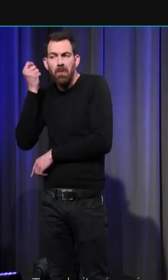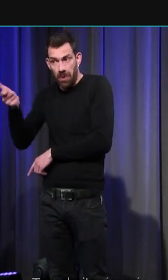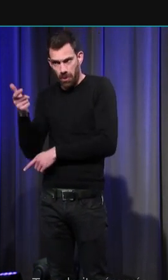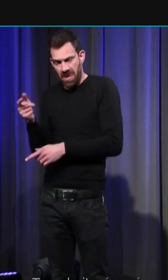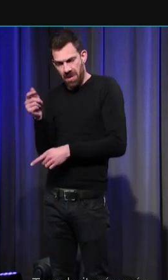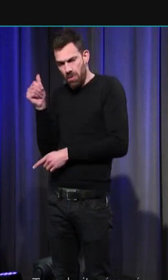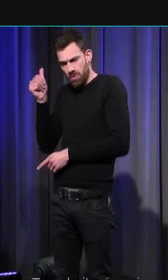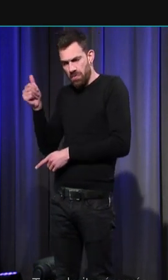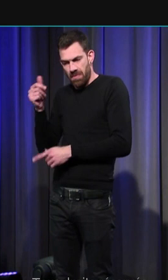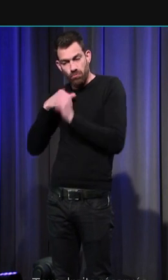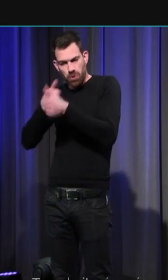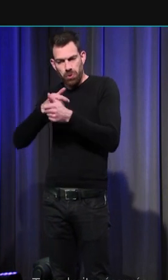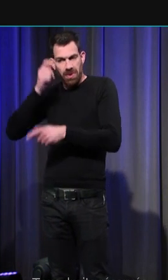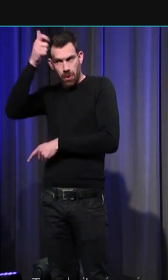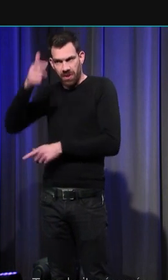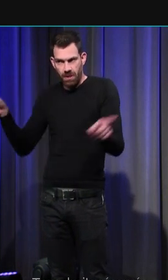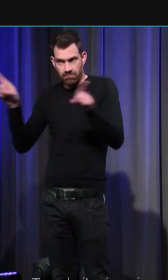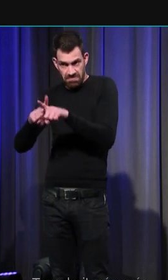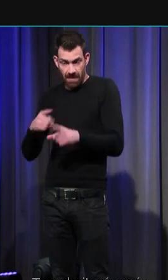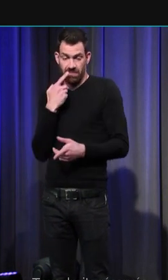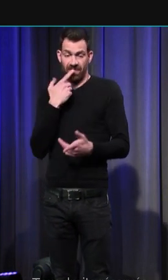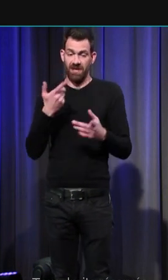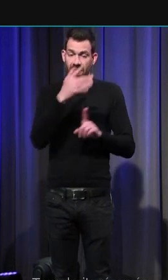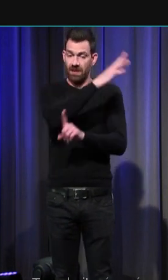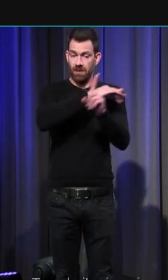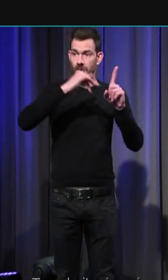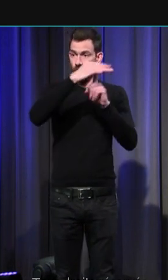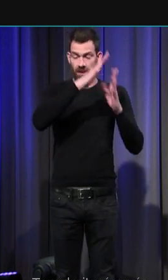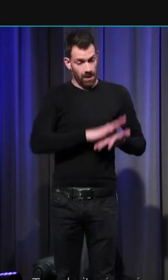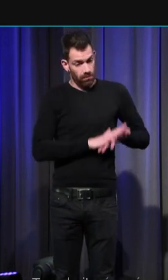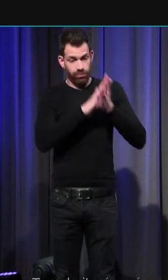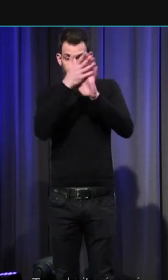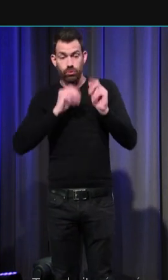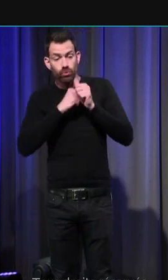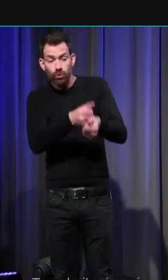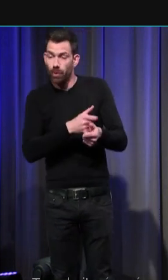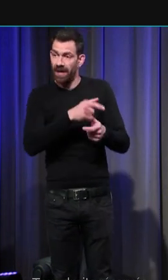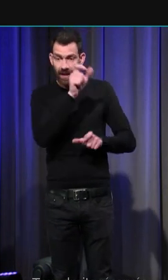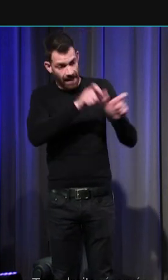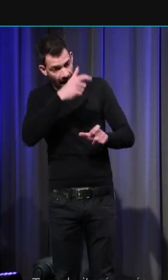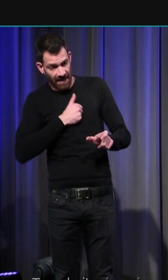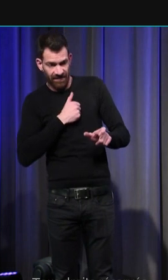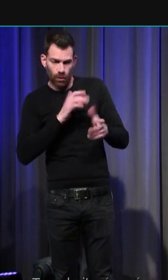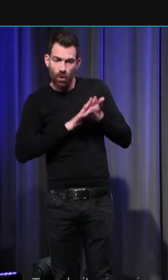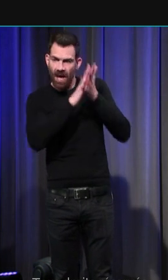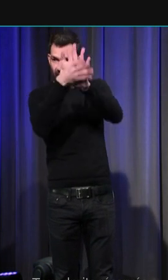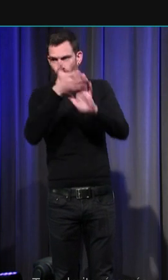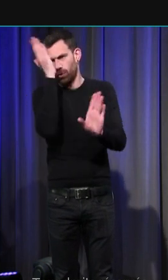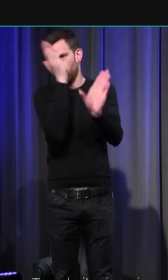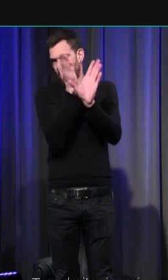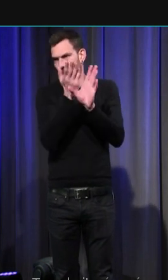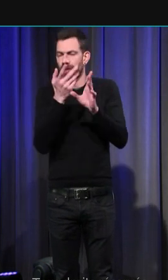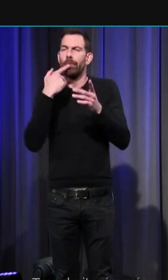schéma qui compare l'histoire des sociétés à l'évolution psychologique des individus dans une sorte de parallèle de psycho